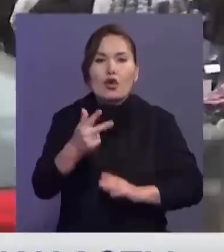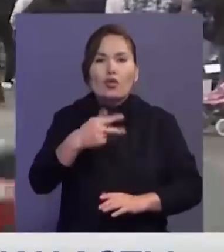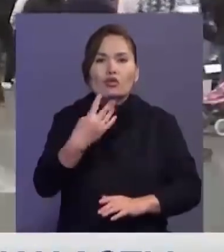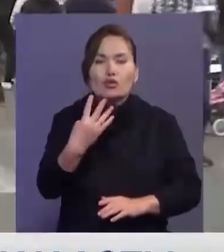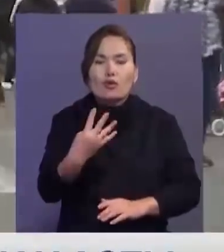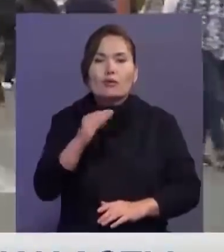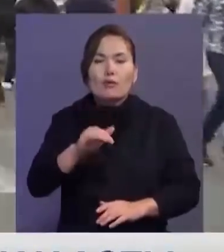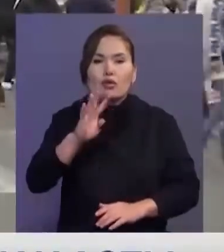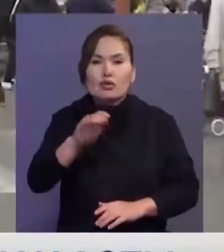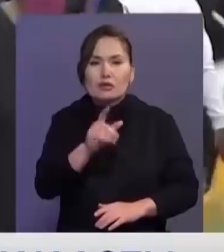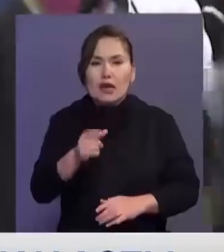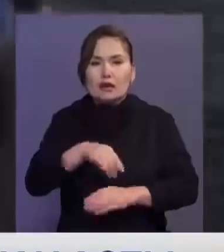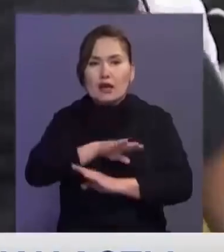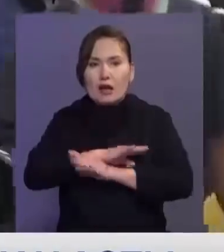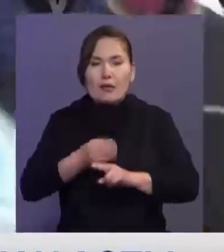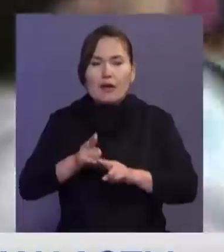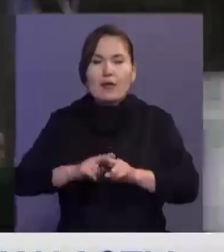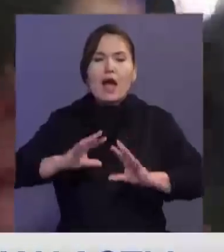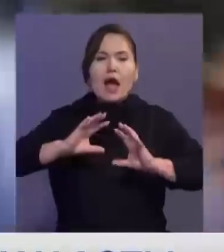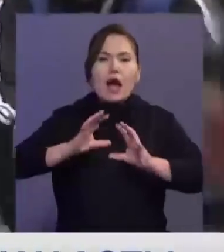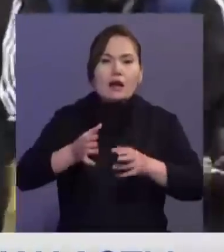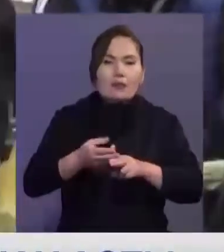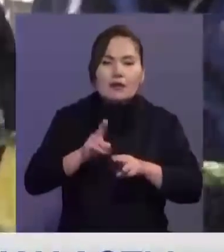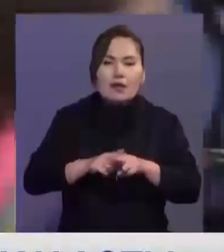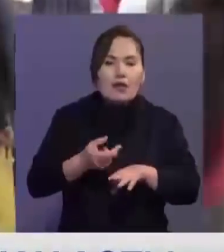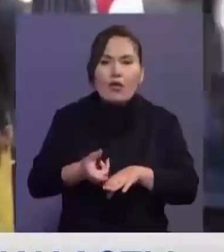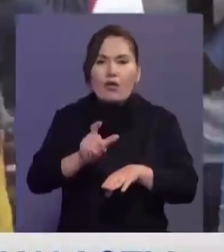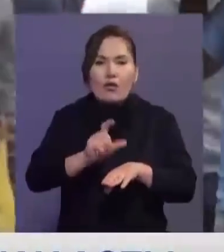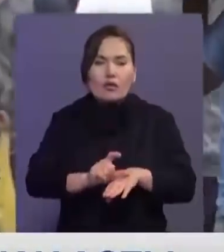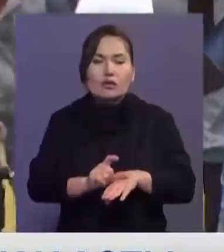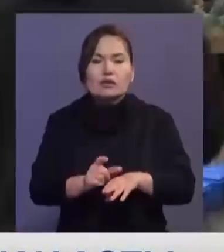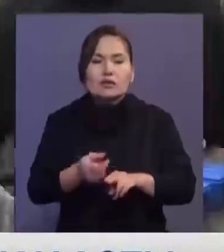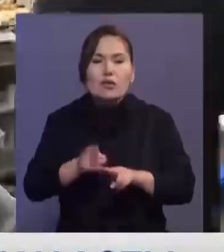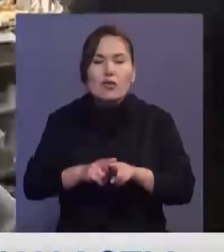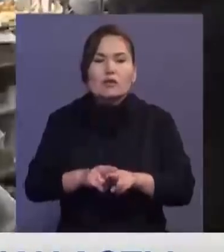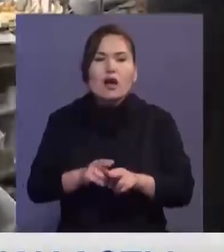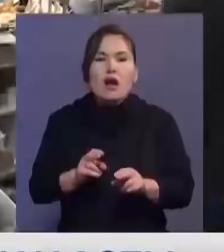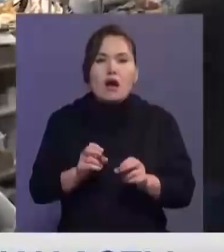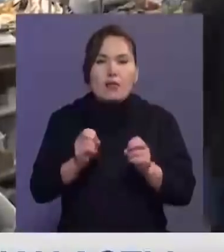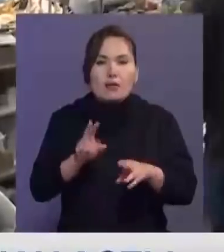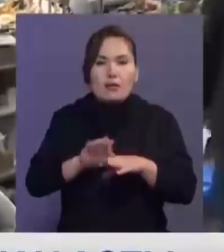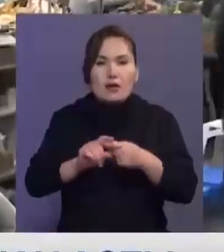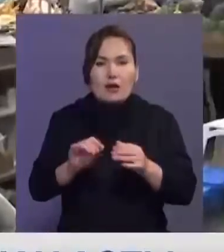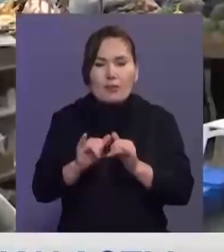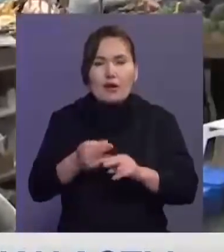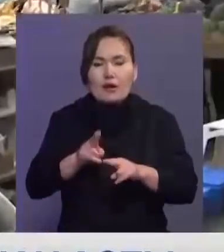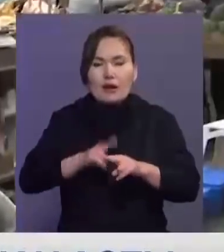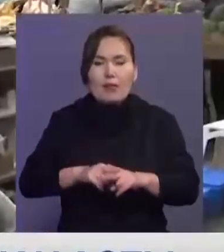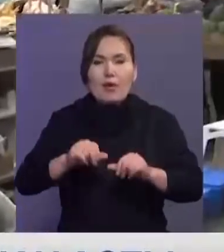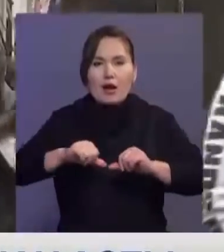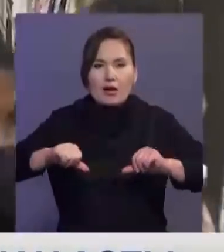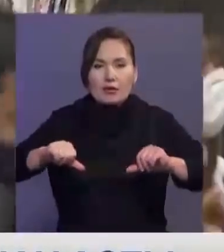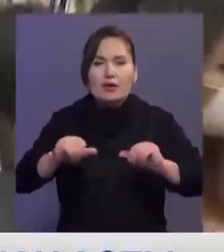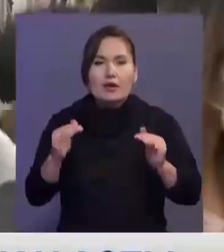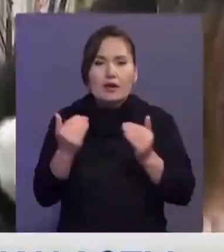болды. Жалпы қалық санына шаққанда бұл әлемдегі жоғар көрсеткіштің бірі. Перу үкіметі науырзайында қатан карантин тәрті бірненгізген